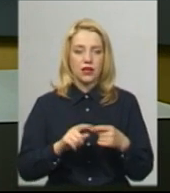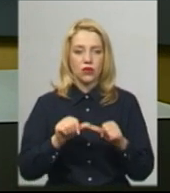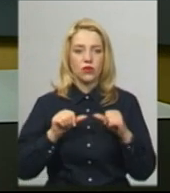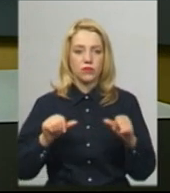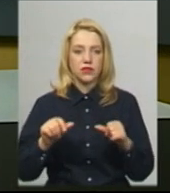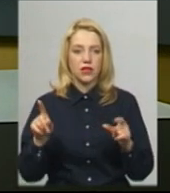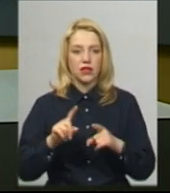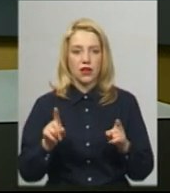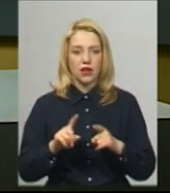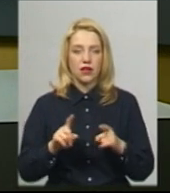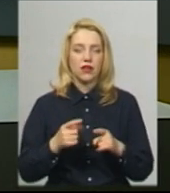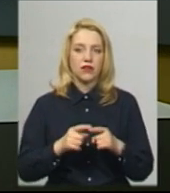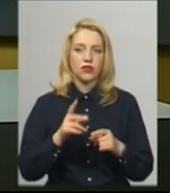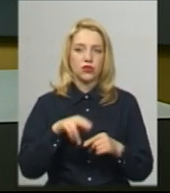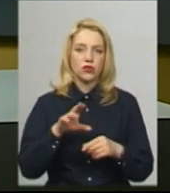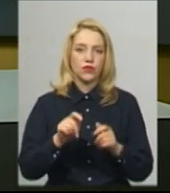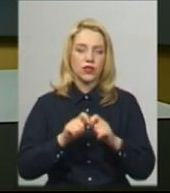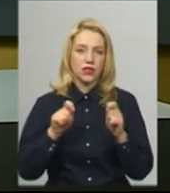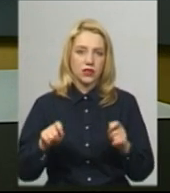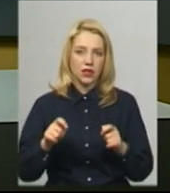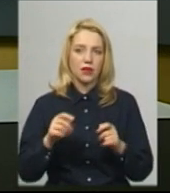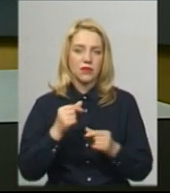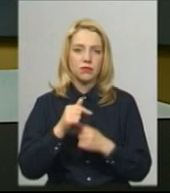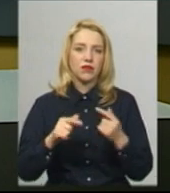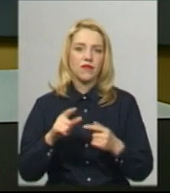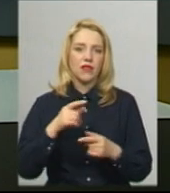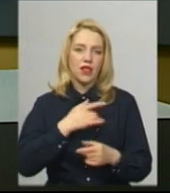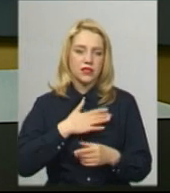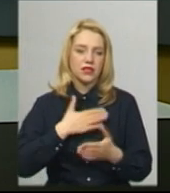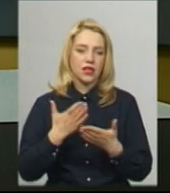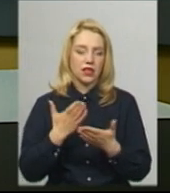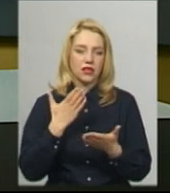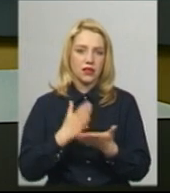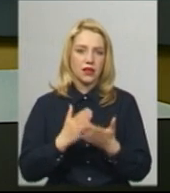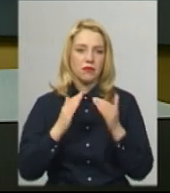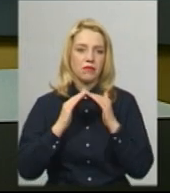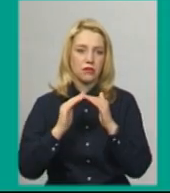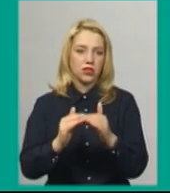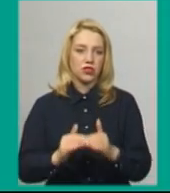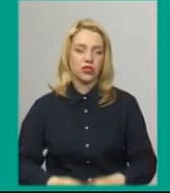безпосередньо підприємці, у власності яких знаходяться приміщення, додає Ігор Тисячний.